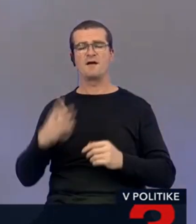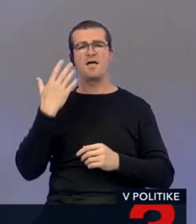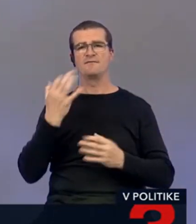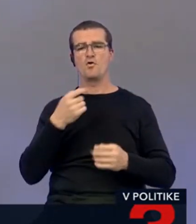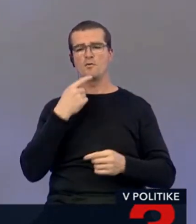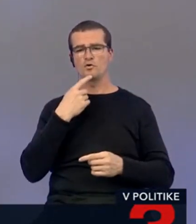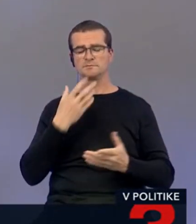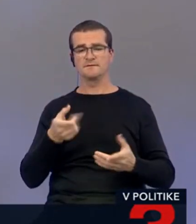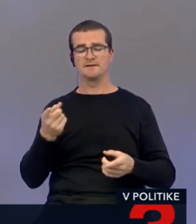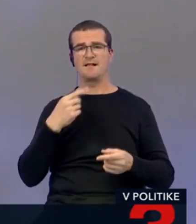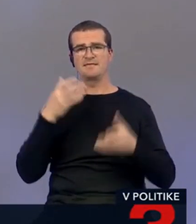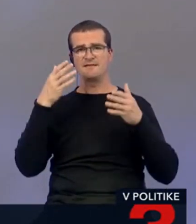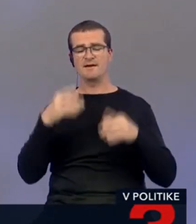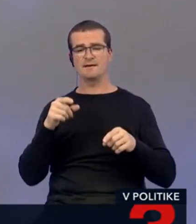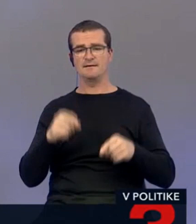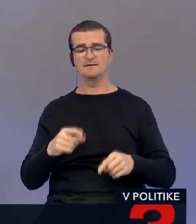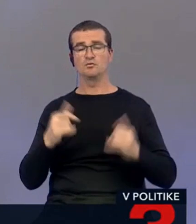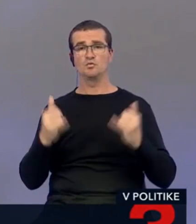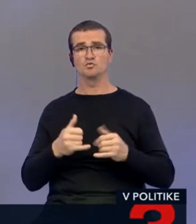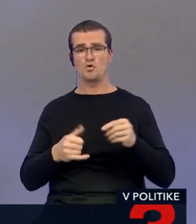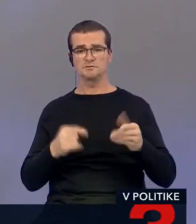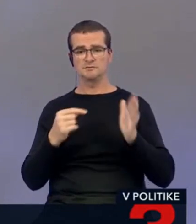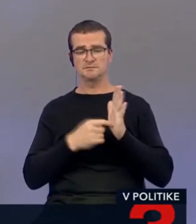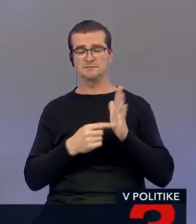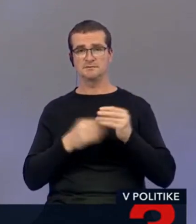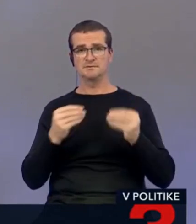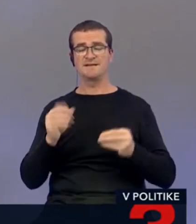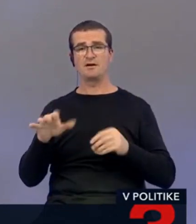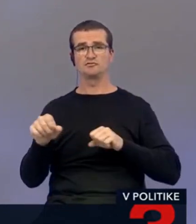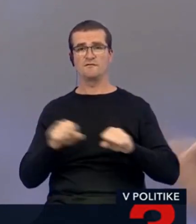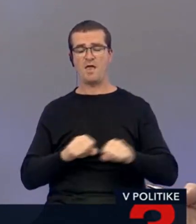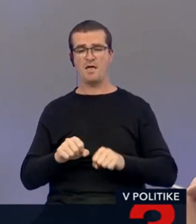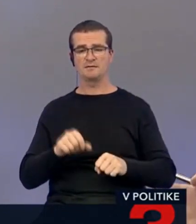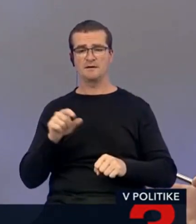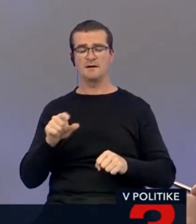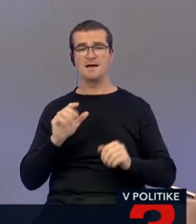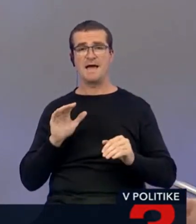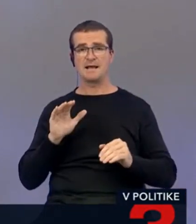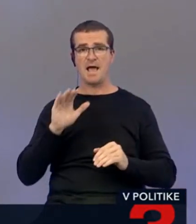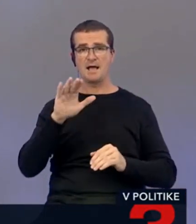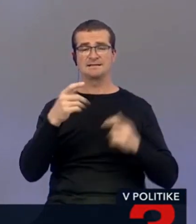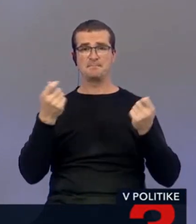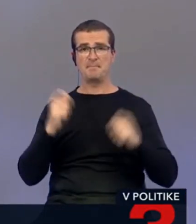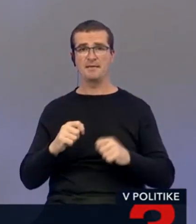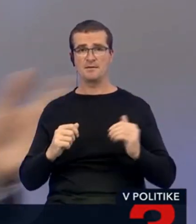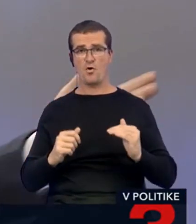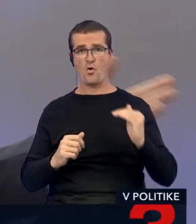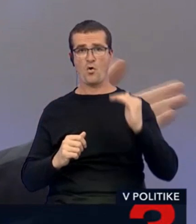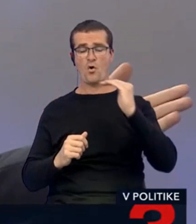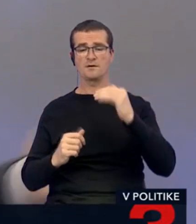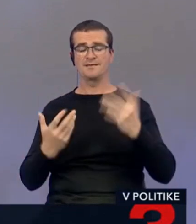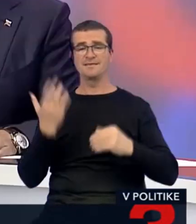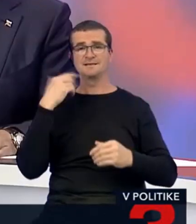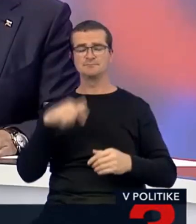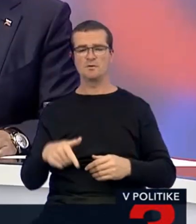rozpadá. Ale prosím vás pekne. len dúfate v toto. Ale fakty sú také, že za vašej vlády rástla tá cena plynu, rástla rovnako. Kde ste